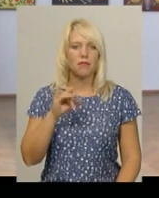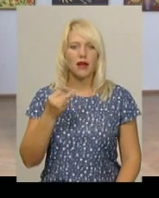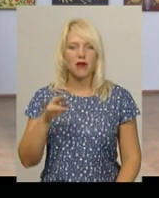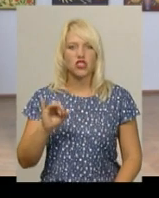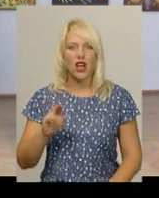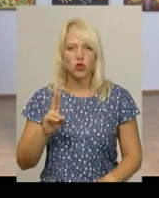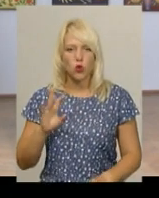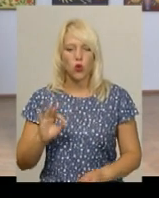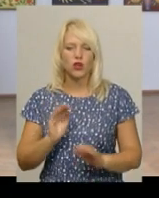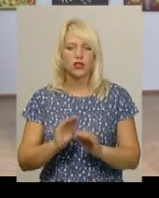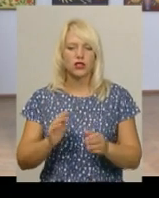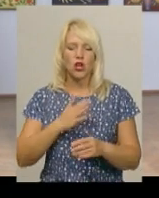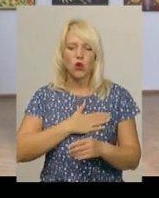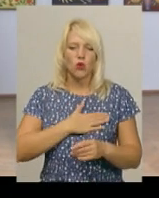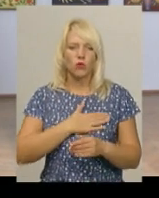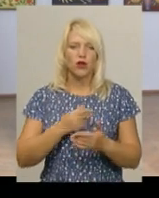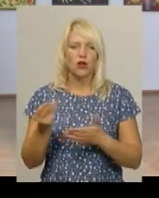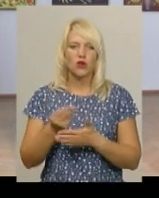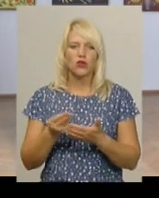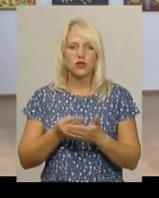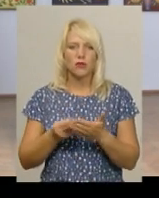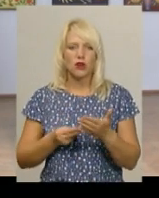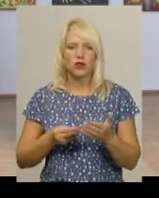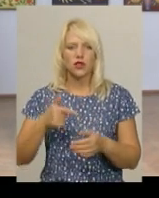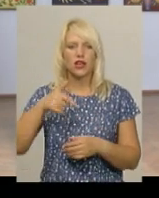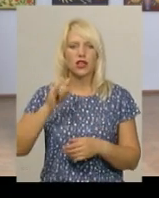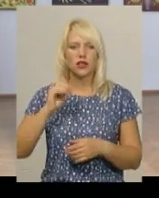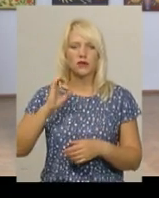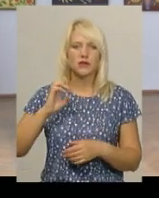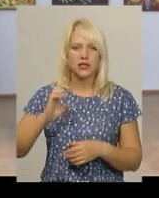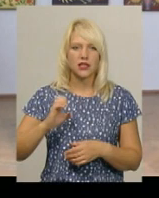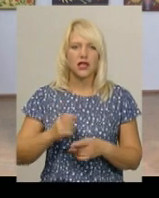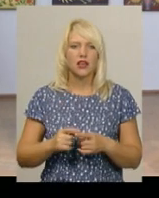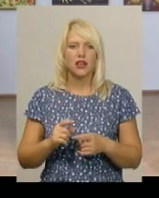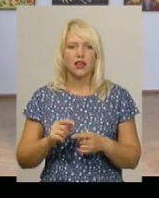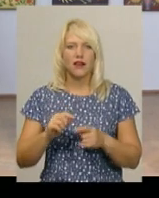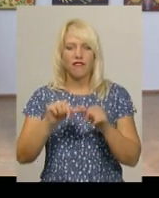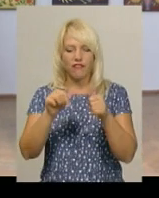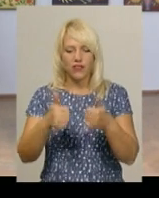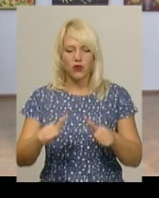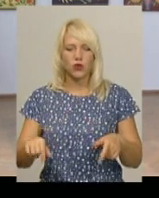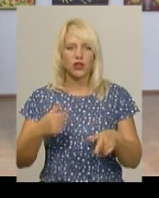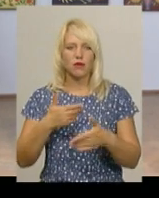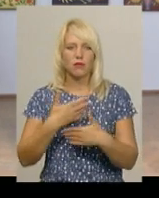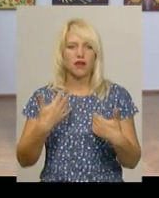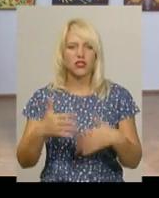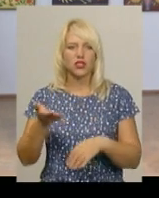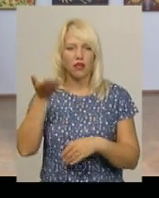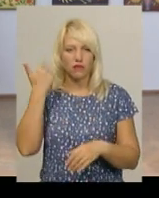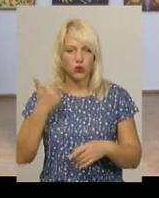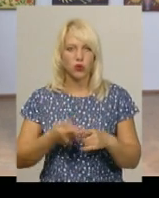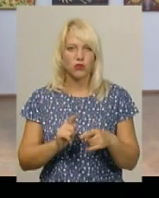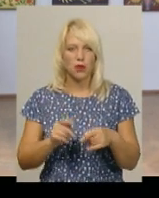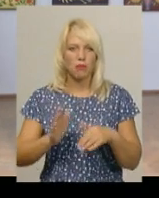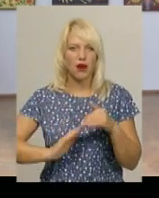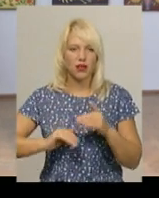дуже люблять розмальовувати гіпсові фігурки. Ми вже практикуємо такі мистецькі практики вже давно і переконалися,